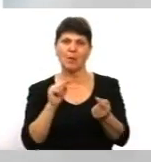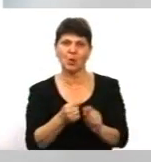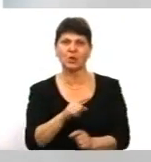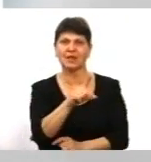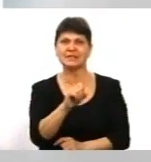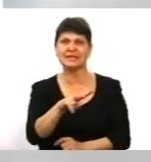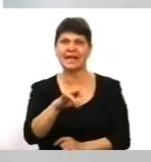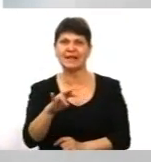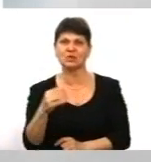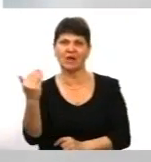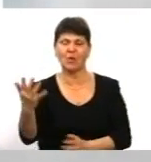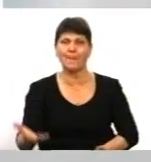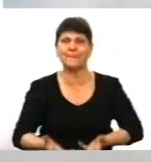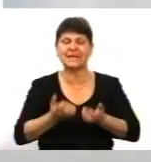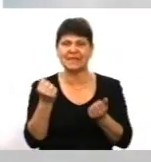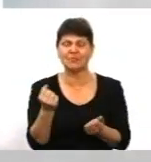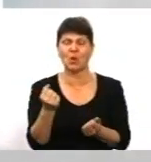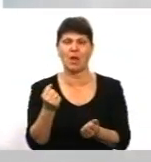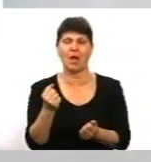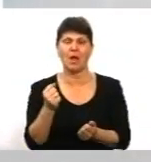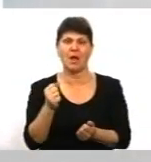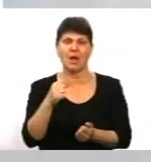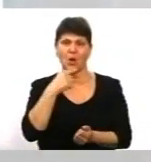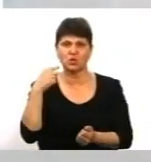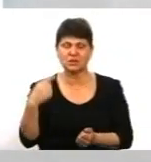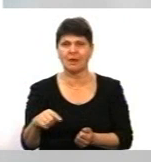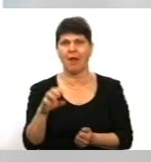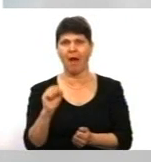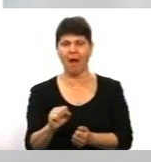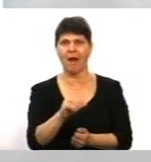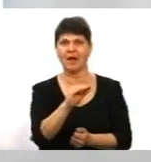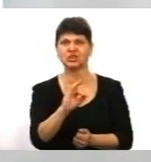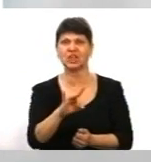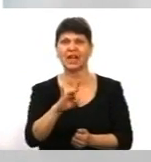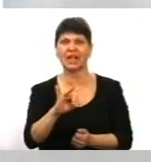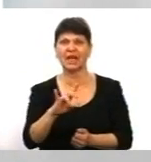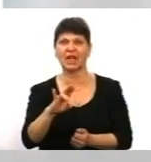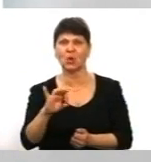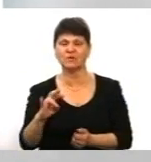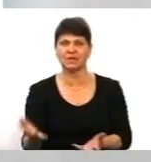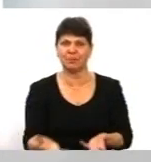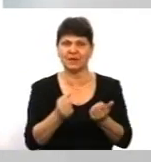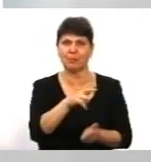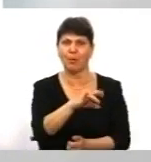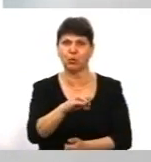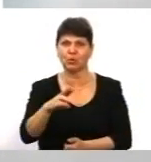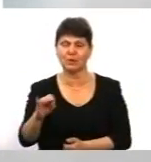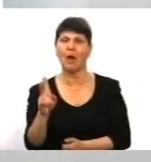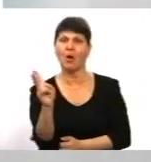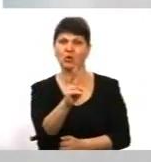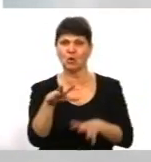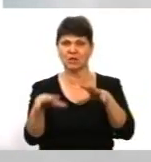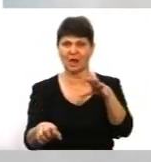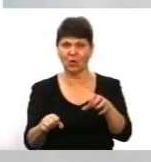Росія. Жириновський клоун Путіна схвалив кандидатуру Зеленського. Значить, сам агресор, який захопив наші території, робить